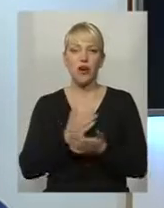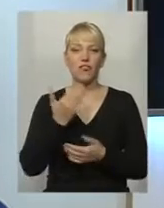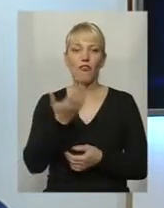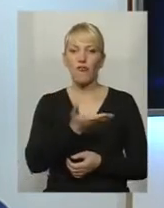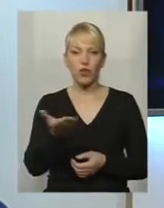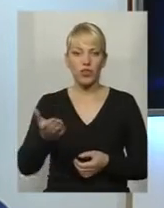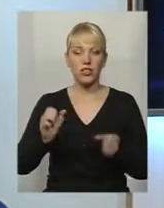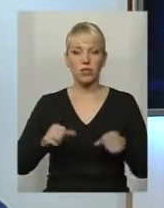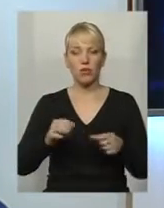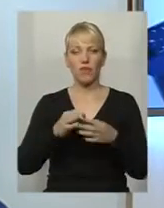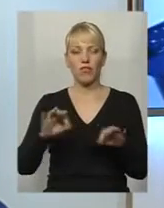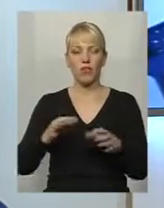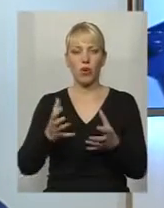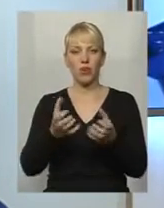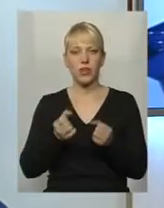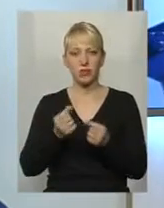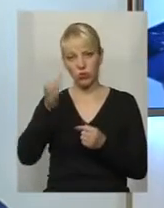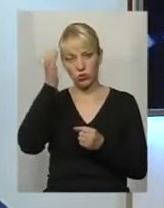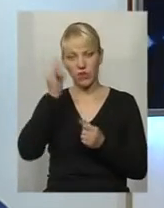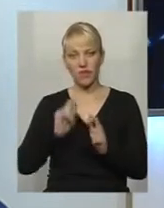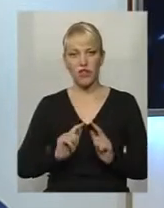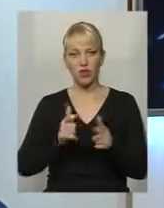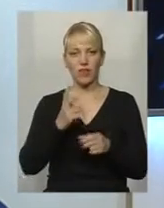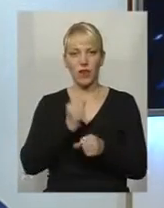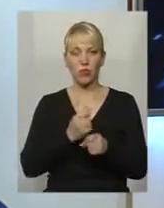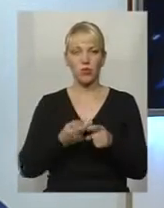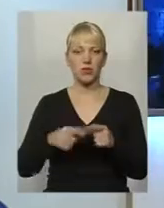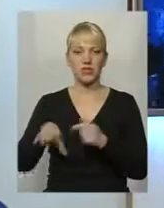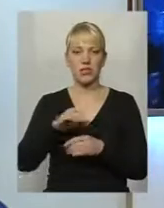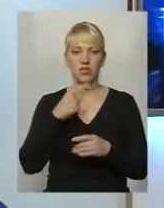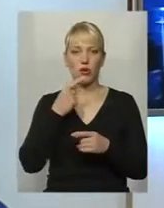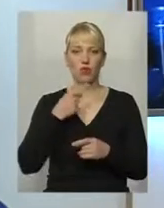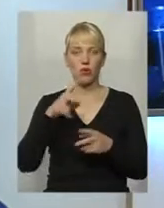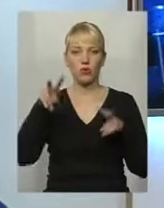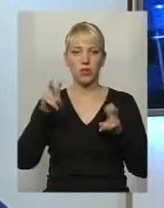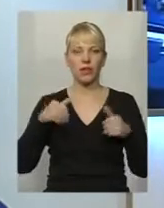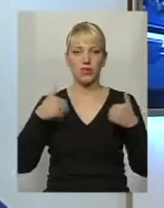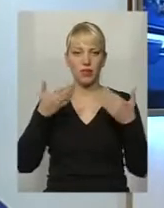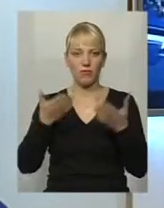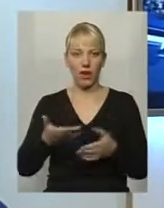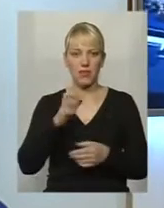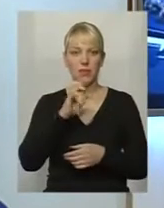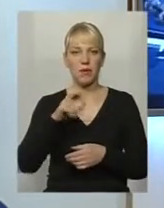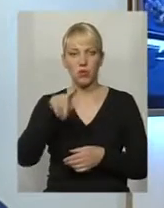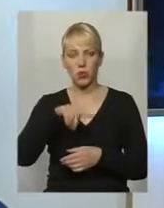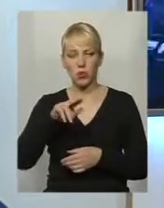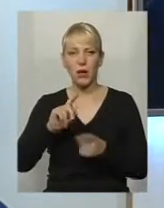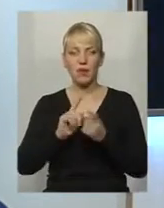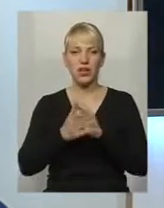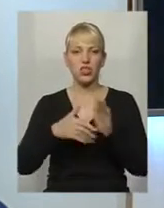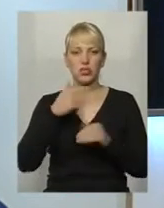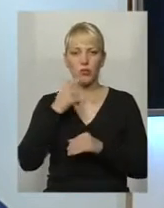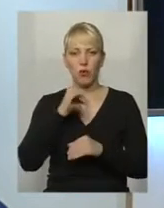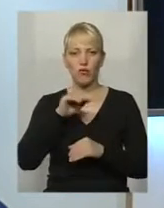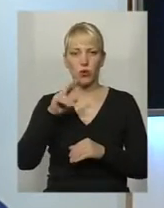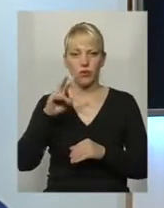отримати освіту і влаштуватися на роботу? Про це все сьогодні говоримо у темі. Вітаю вас, я Анна Бендюх, переклад на